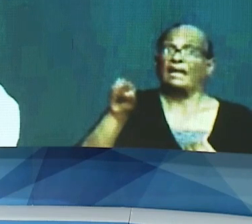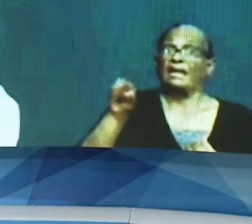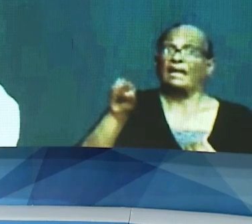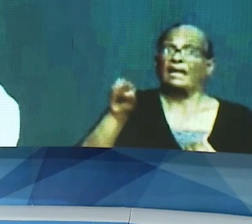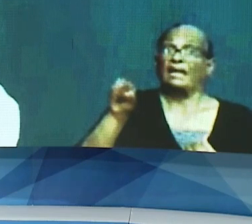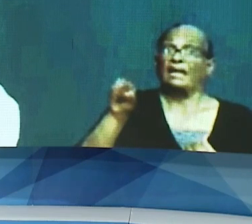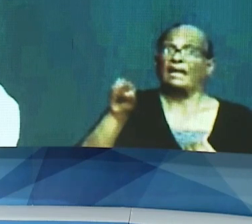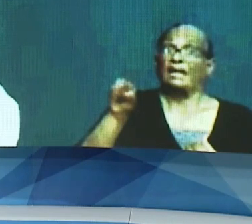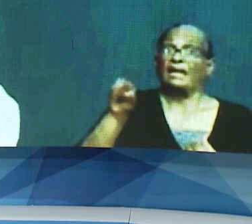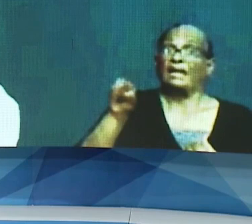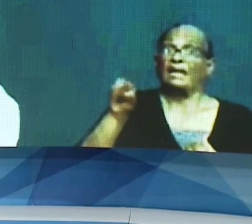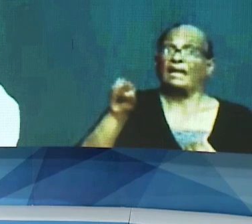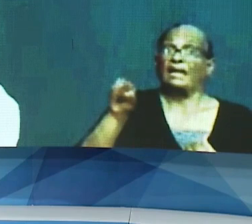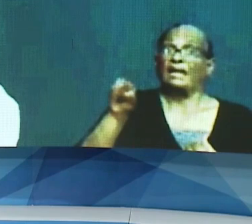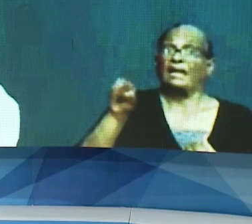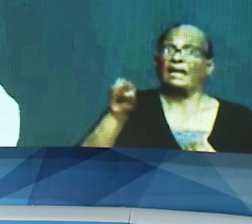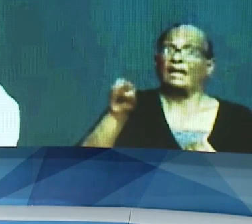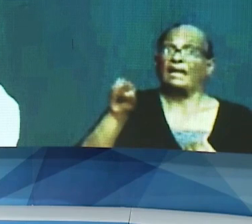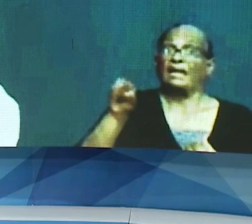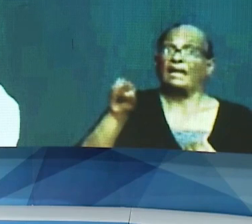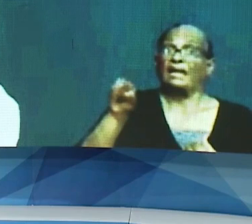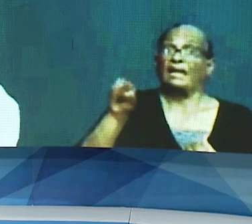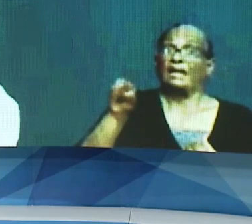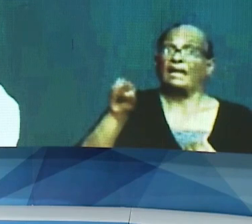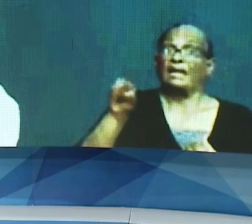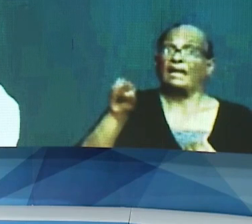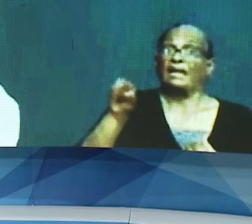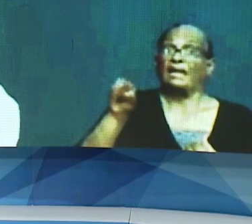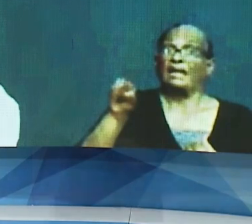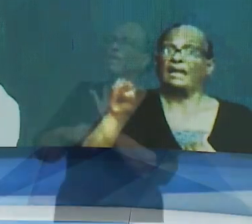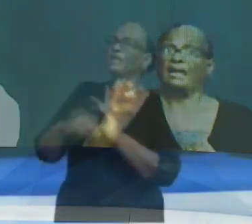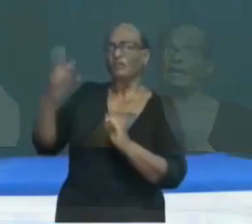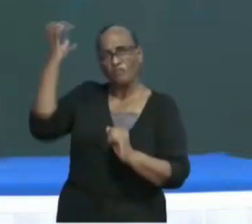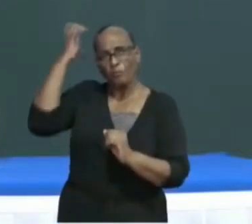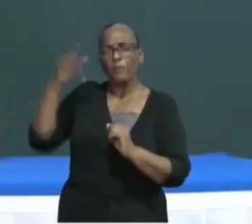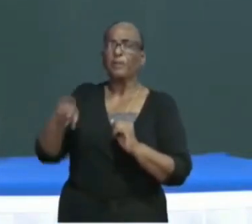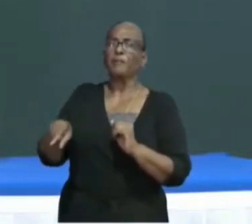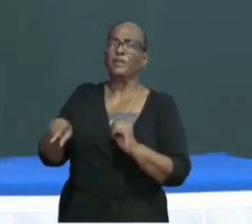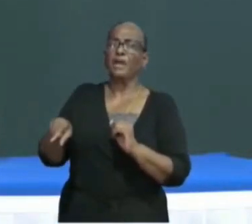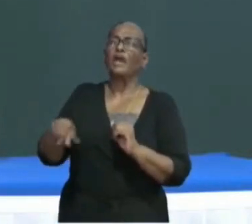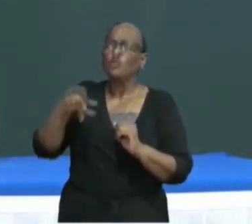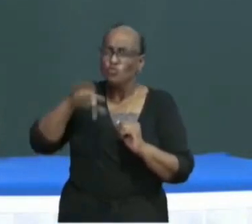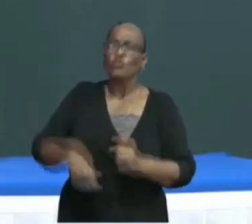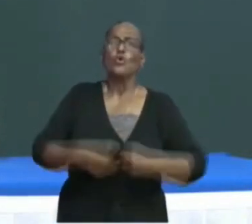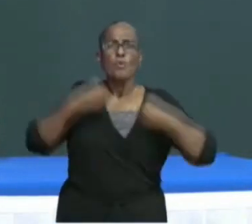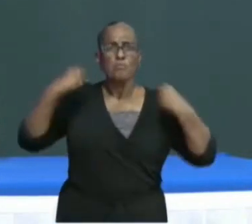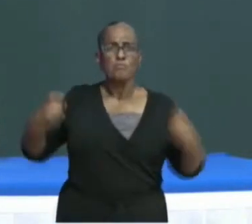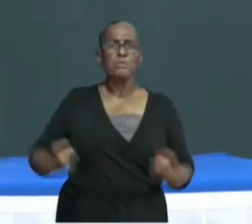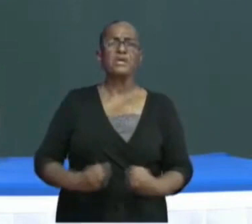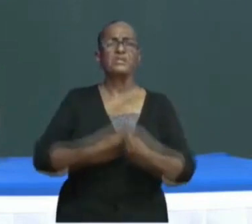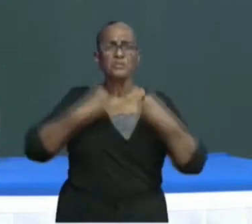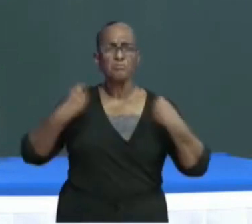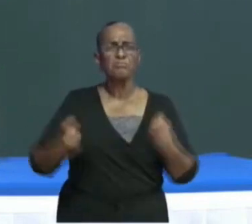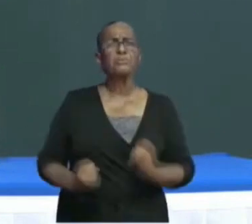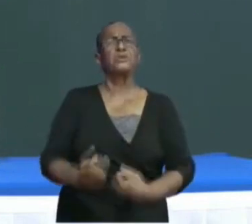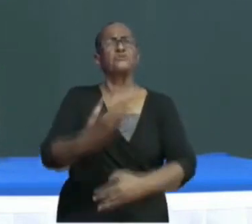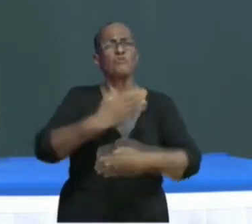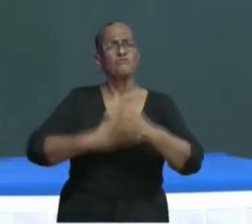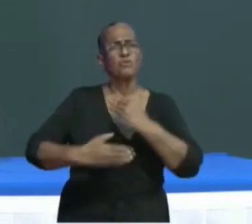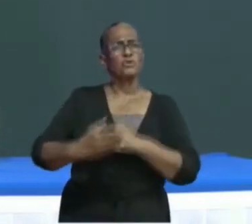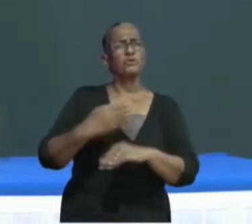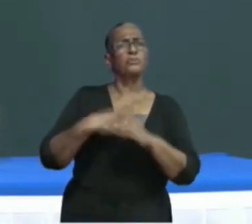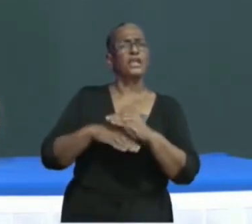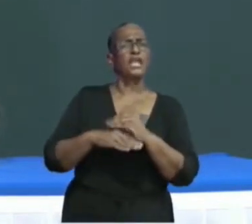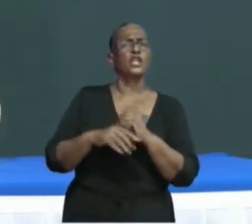gericht. Daar zijn er 17 personen positief getest. We zijn bezig voor te bereiden een station